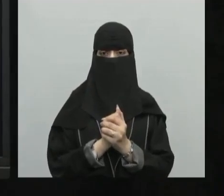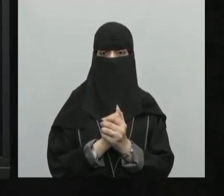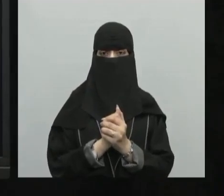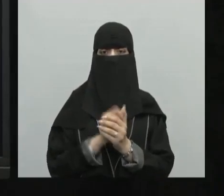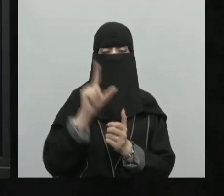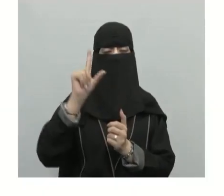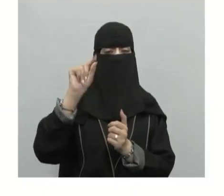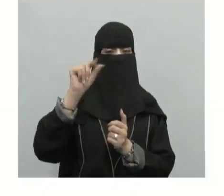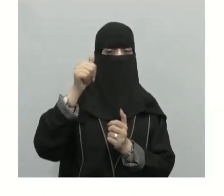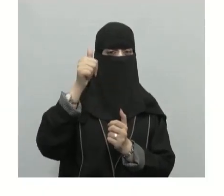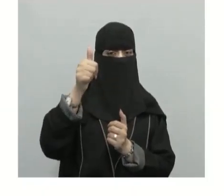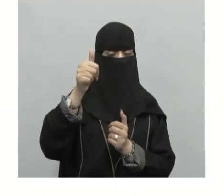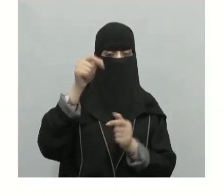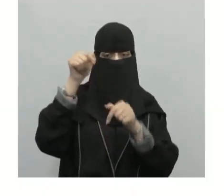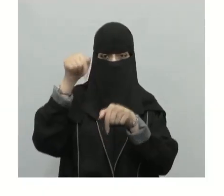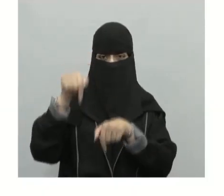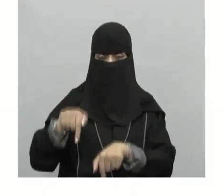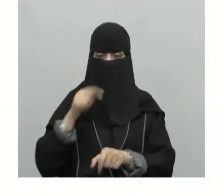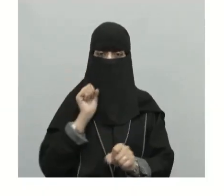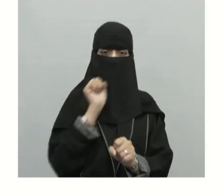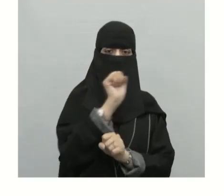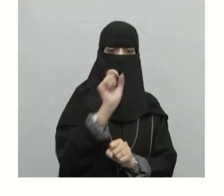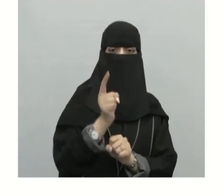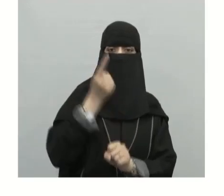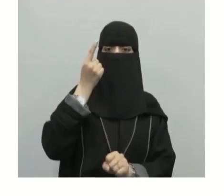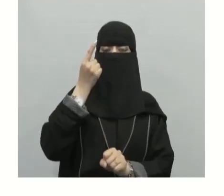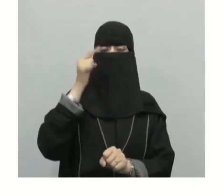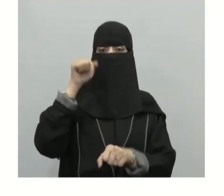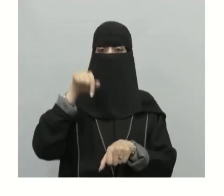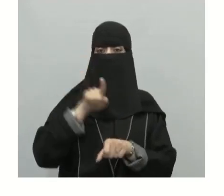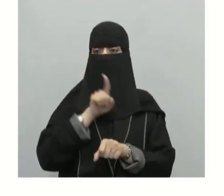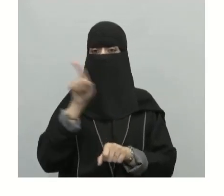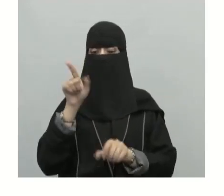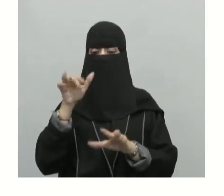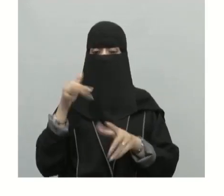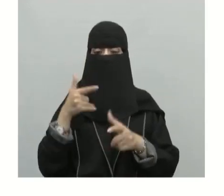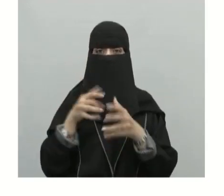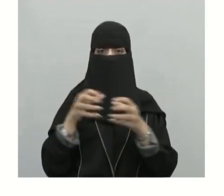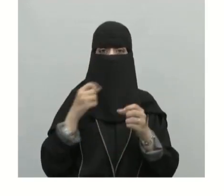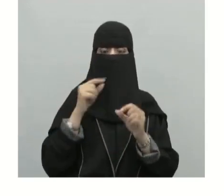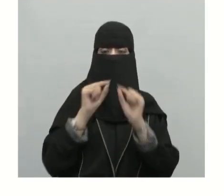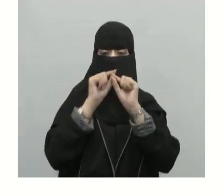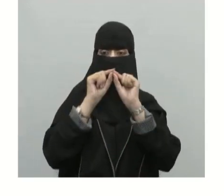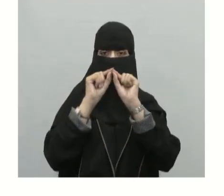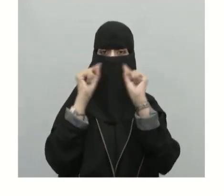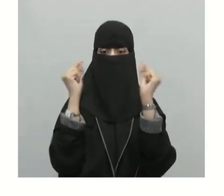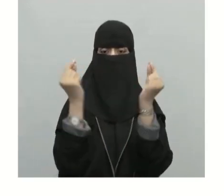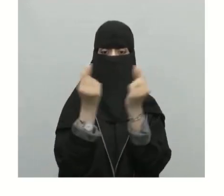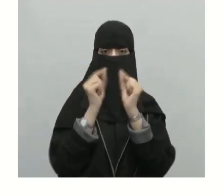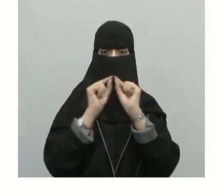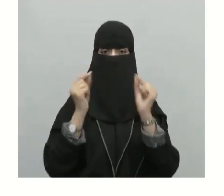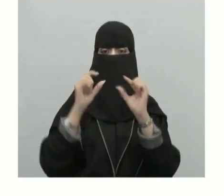أحسنتم إذن الخاصية الأولى هي عبارة عن أنصاف دوائر